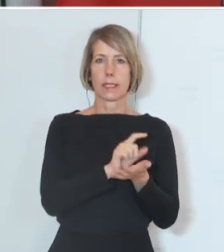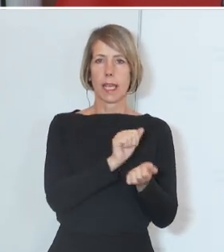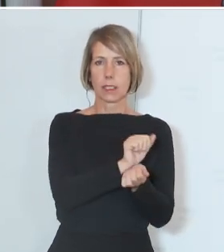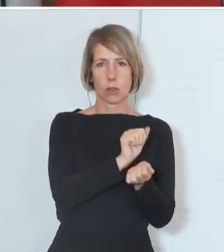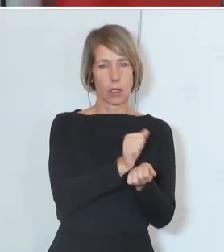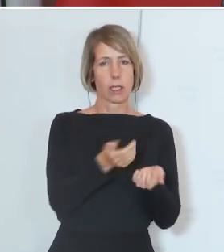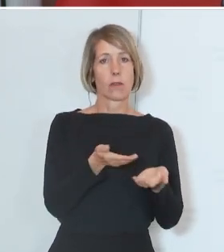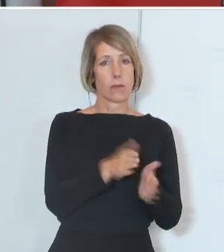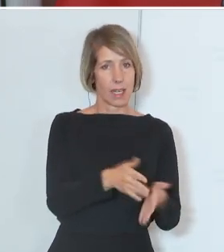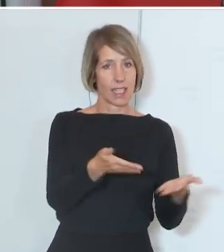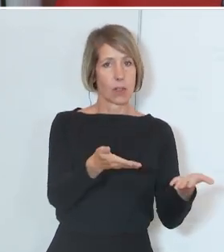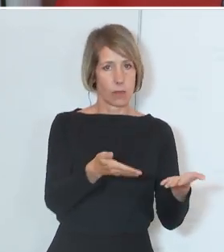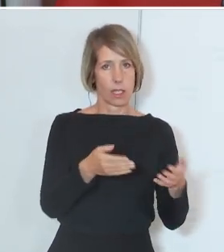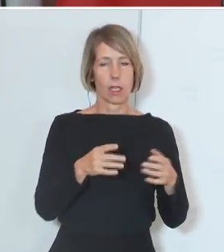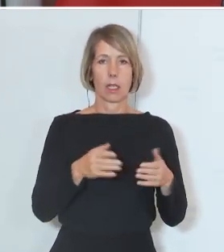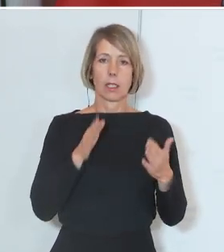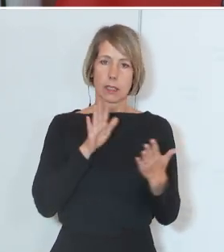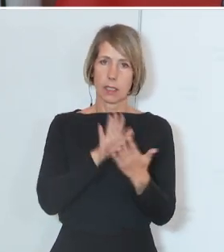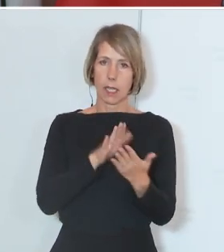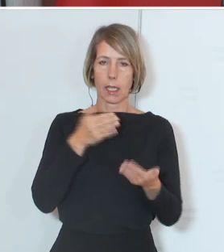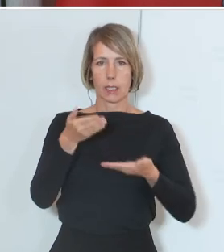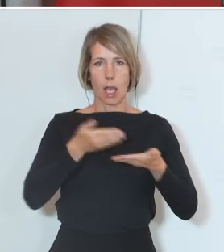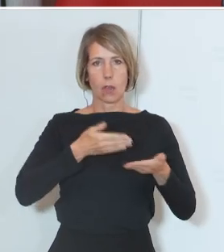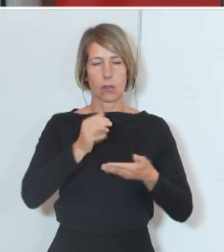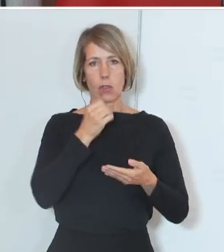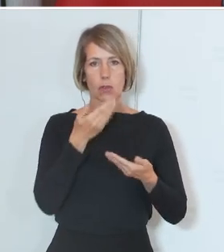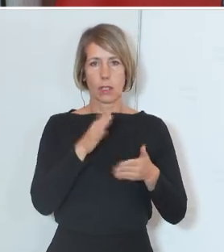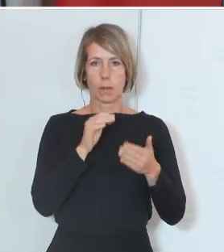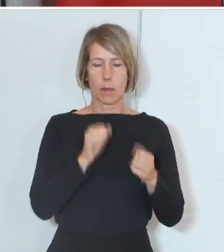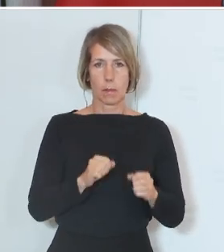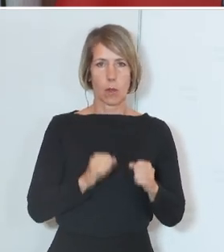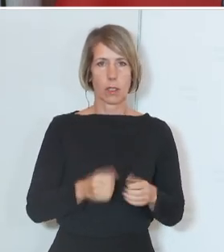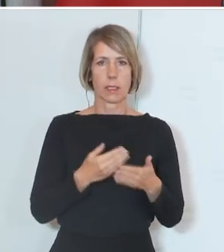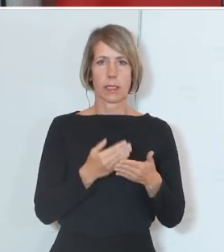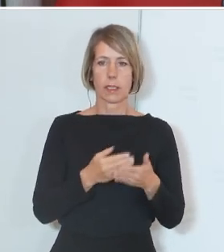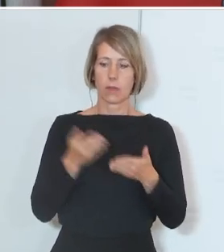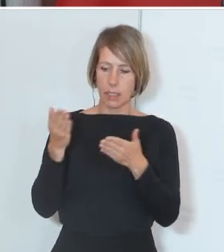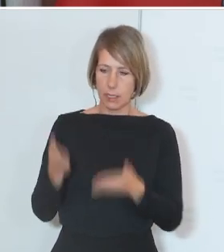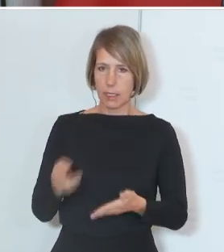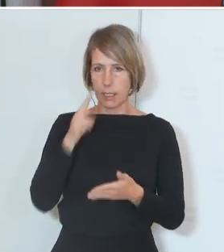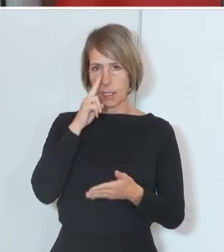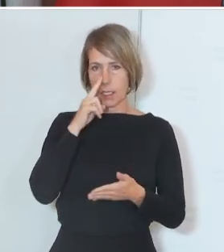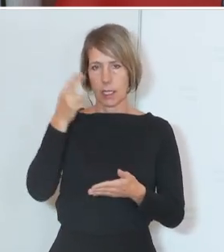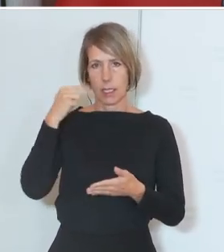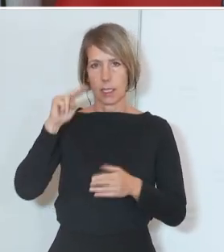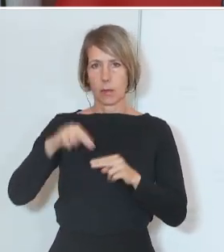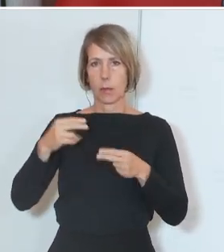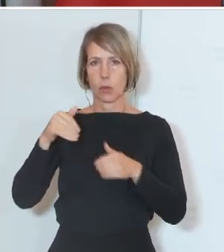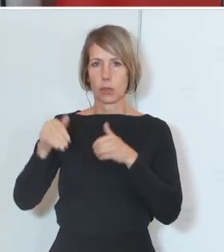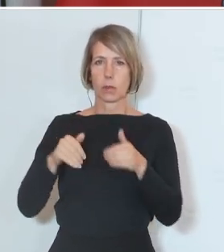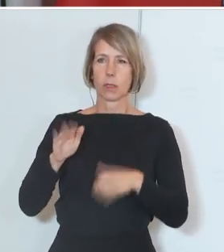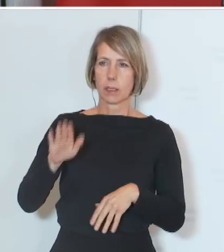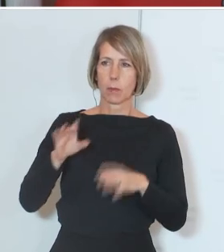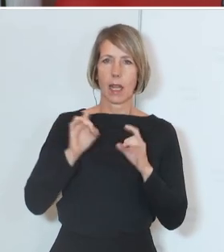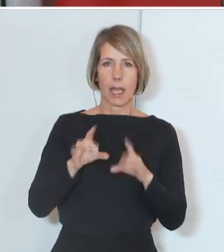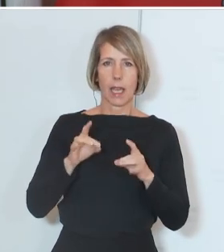verlieren, weil der direkte Austausch nicht mehr möglich ist. Und deshalb bin ich dir, lieber Herr Bundesminister, auch so dankbar, dass du hier bei den Lehrerinnen, bei den Schülern, aber